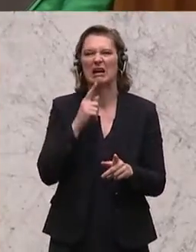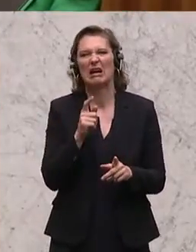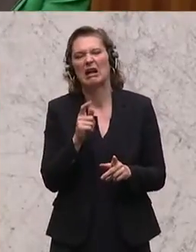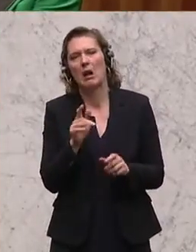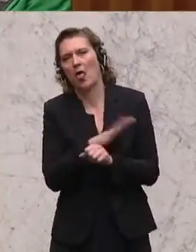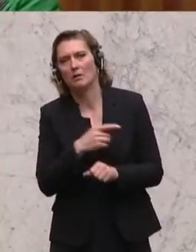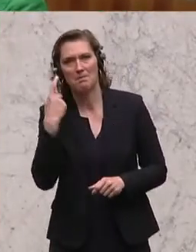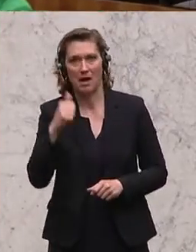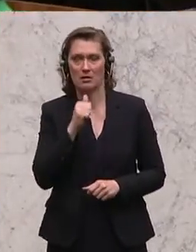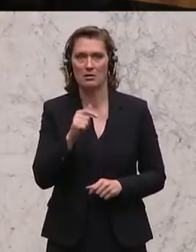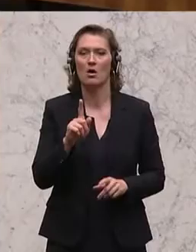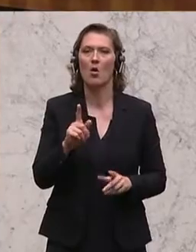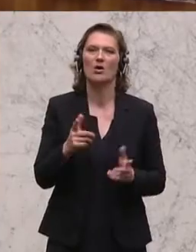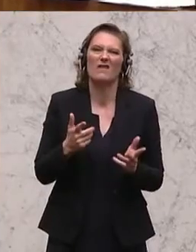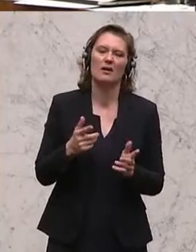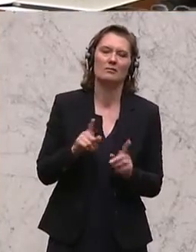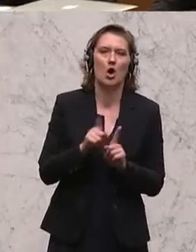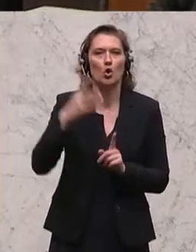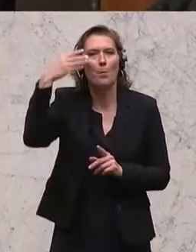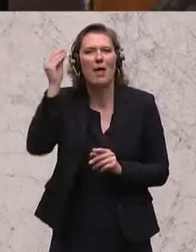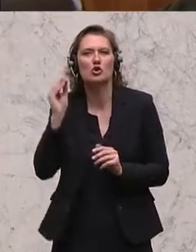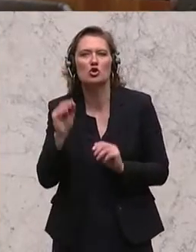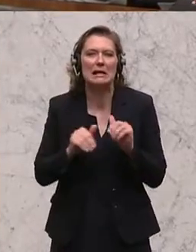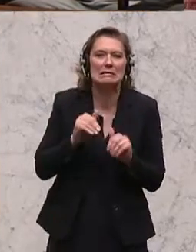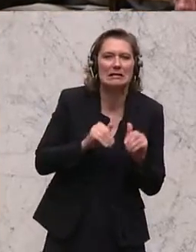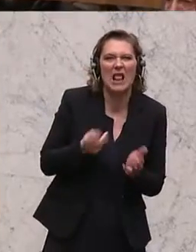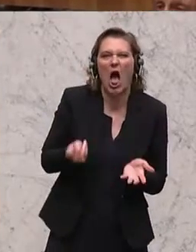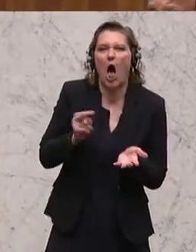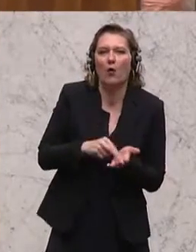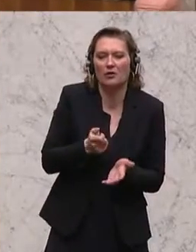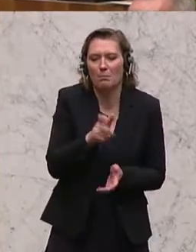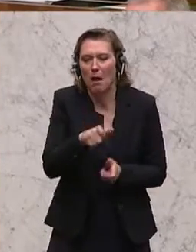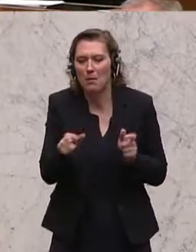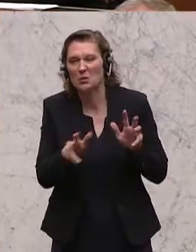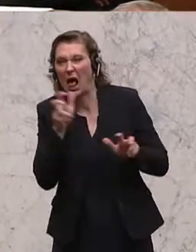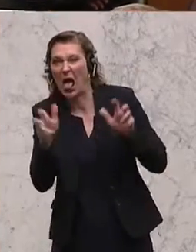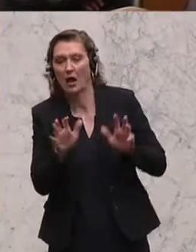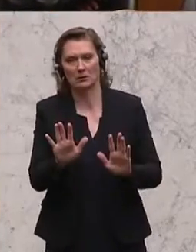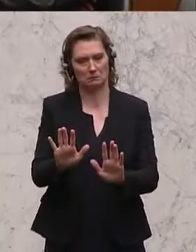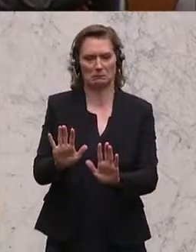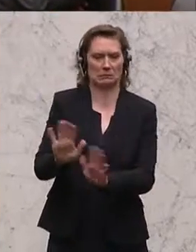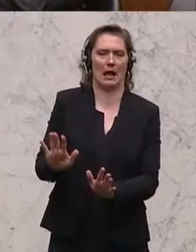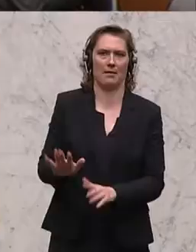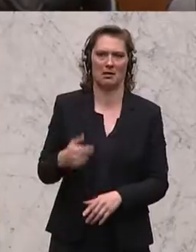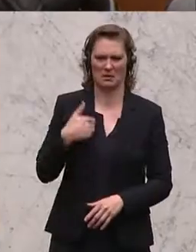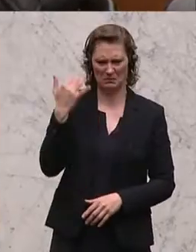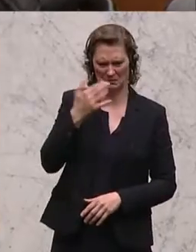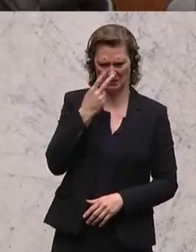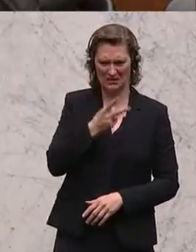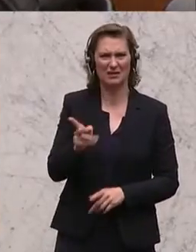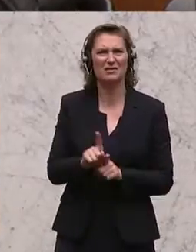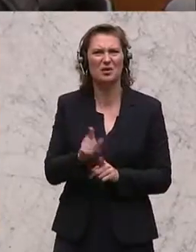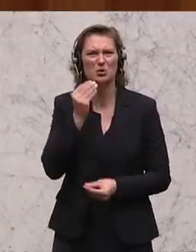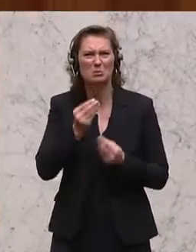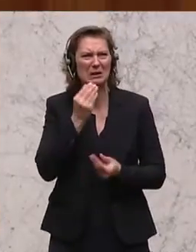so weiter, ich nehme auch nicht die rumpelstilzchenhafte Auftritte mancher, die ich da miterleben habe, denke ich, ja, was wird denn da gespielt?